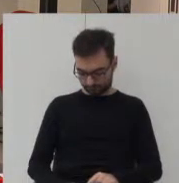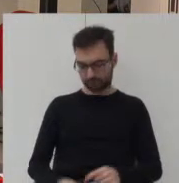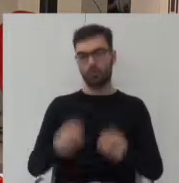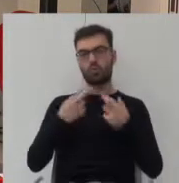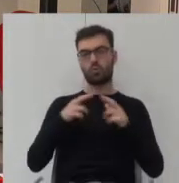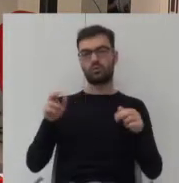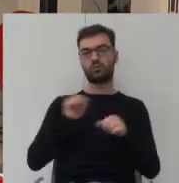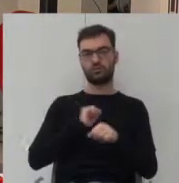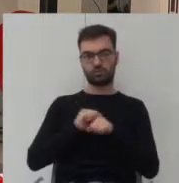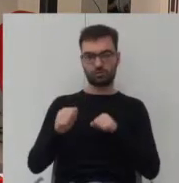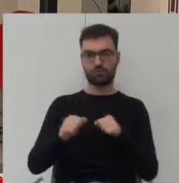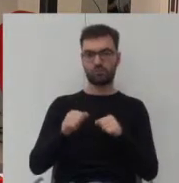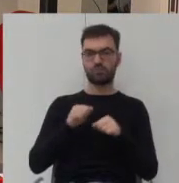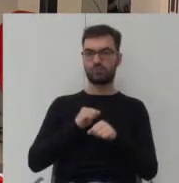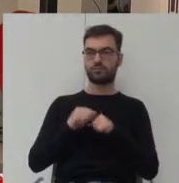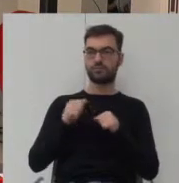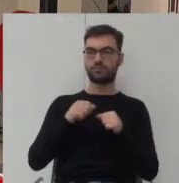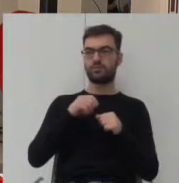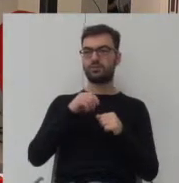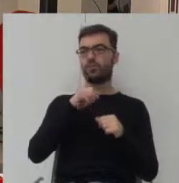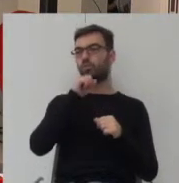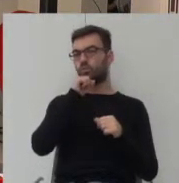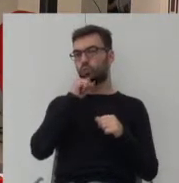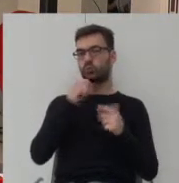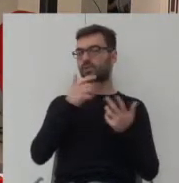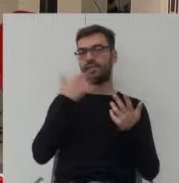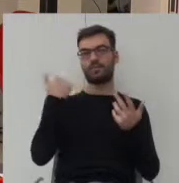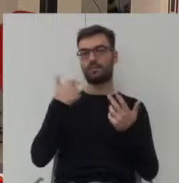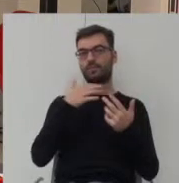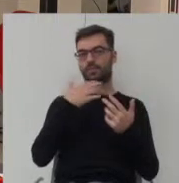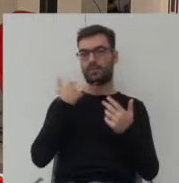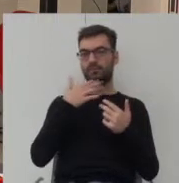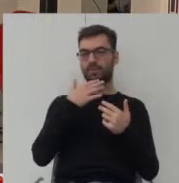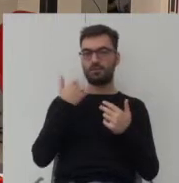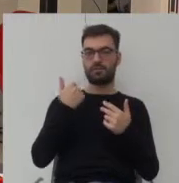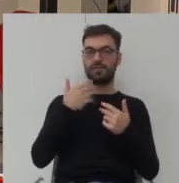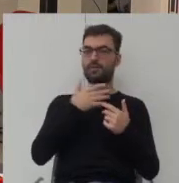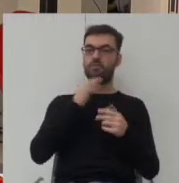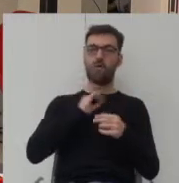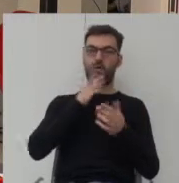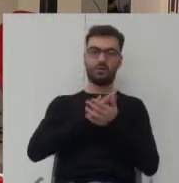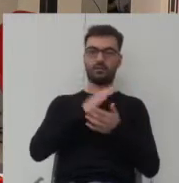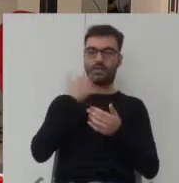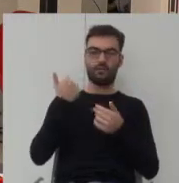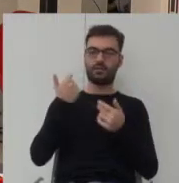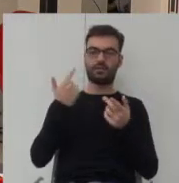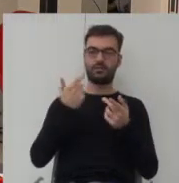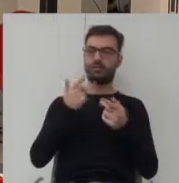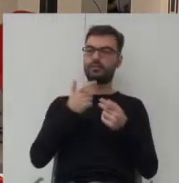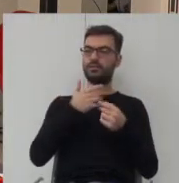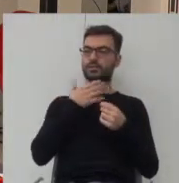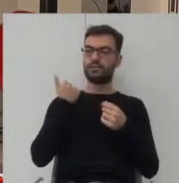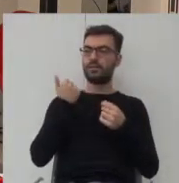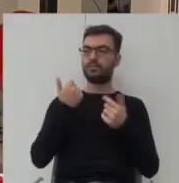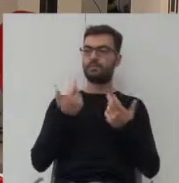są wielkie i nie narzuca to żadnego moim zdaniem nie narzuca ta metoda gospodarcza